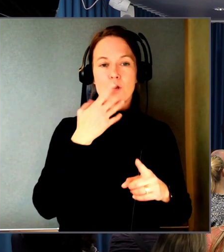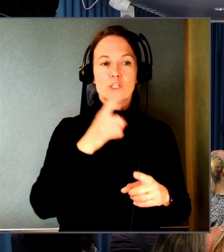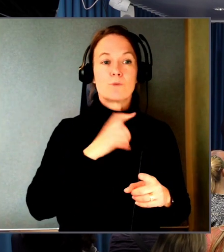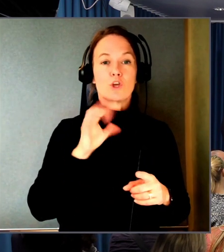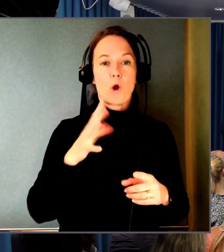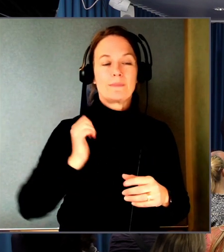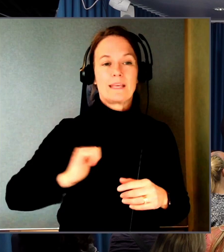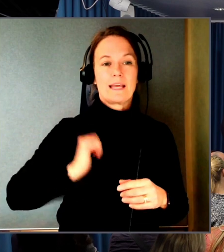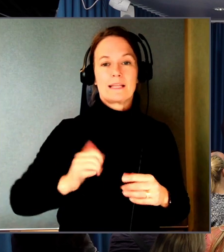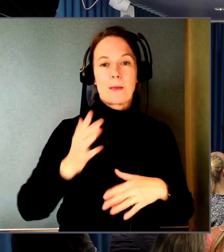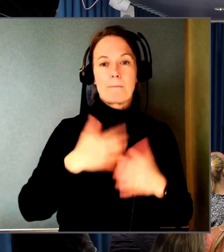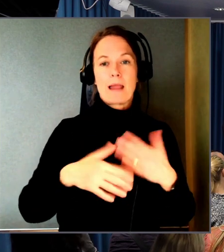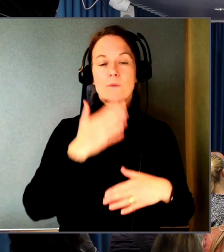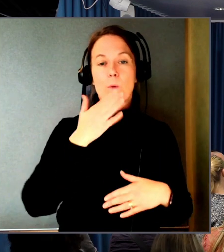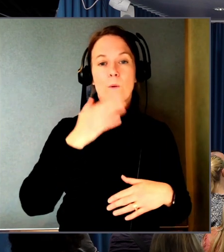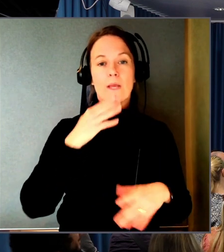Unga utvecklare.